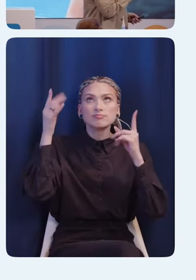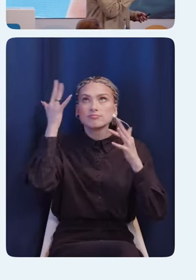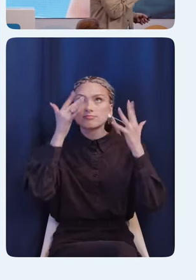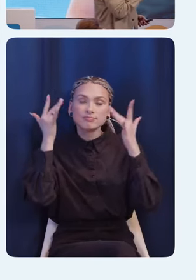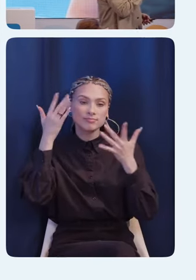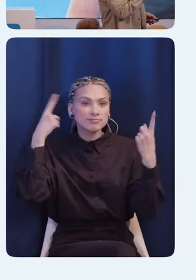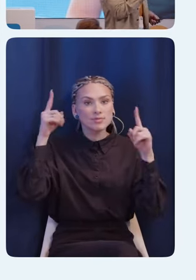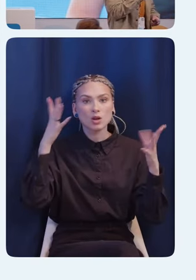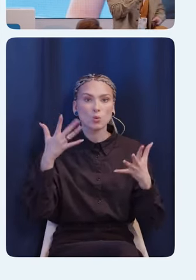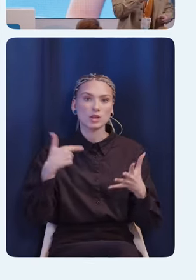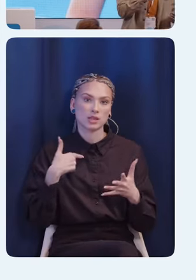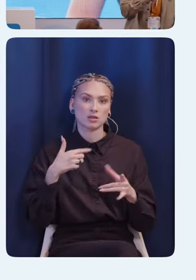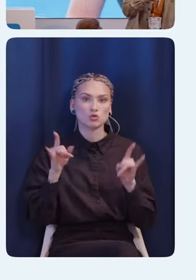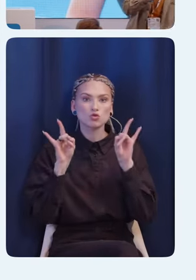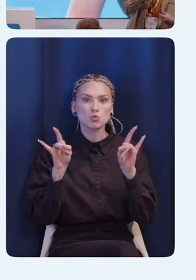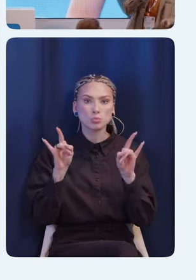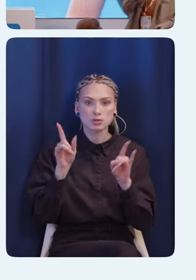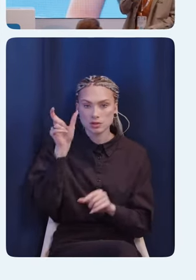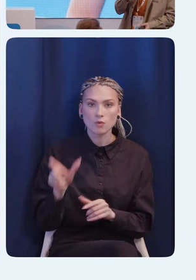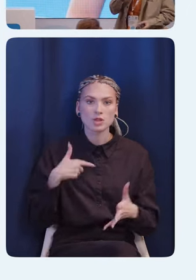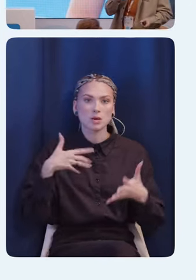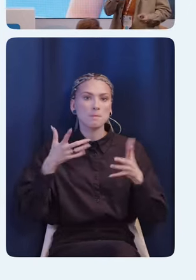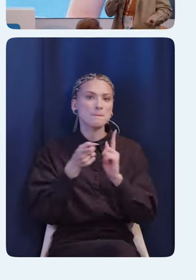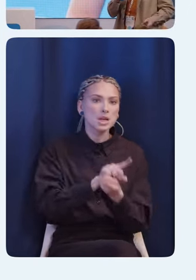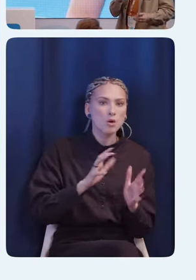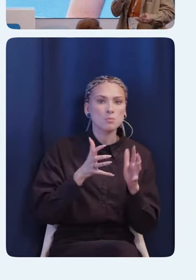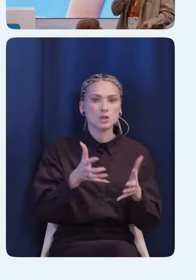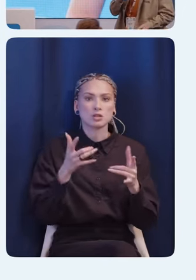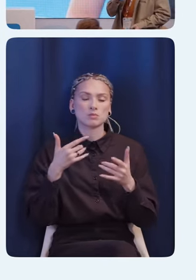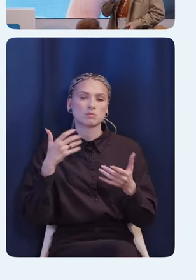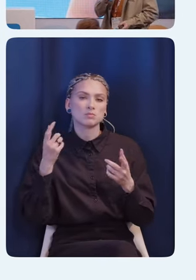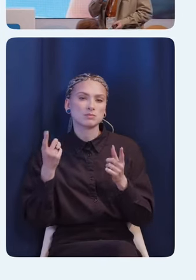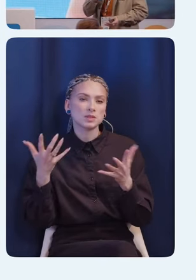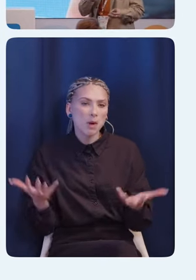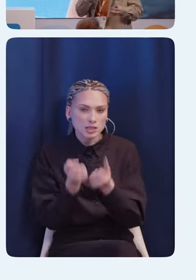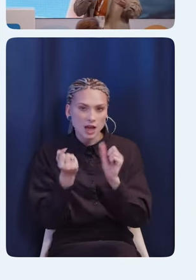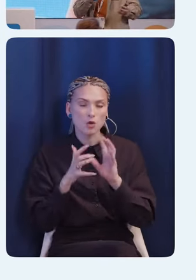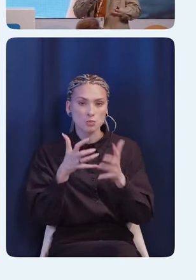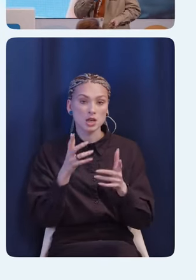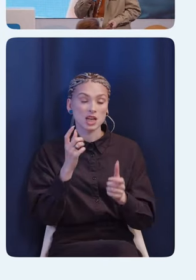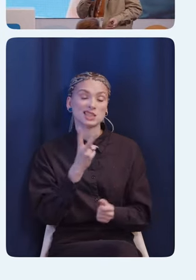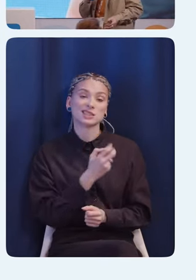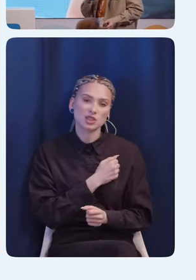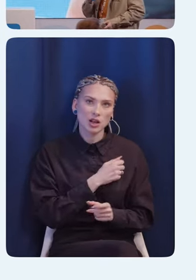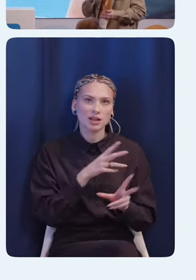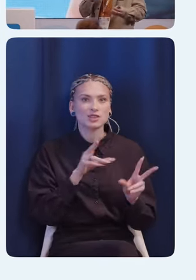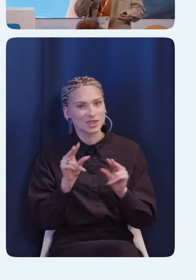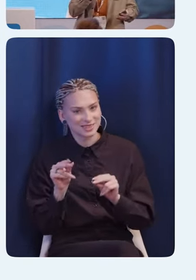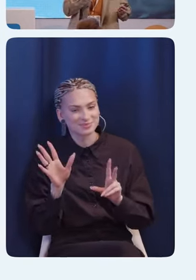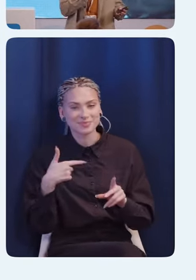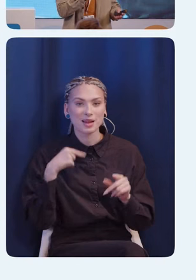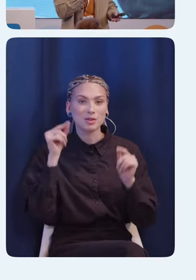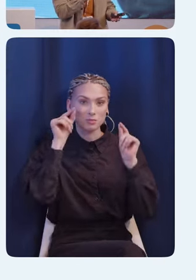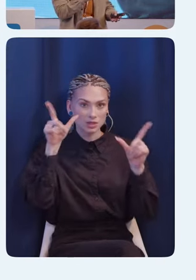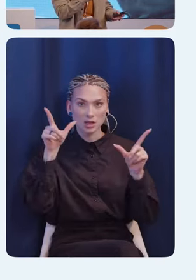фантазировать, какой я супергерой, как я меняю мир, как я спасаю мир. Но, к сожалению, я просыпаюсь. Ну, это к счастью, что я просыпаюсь. И